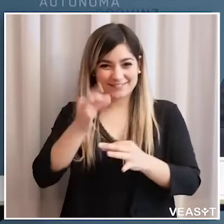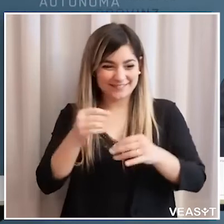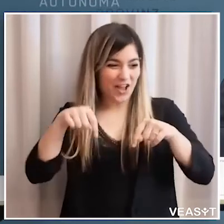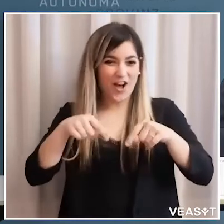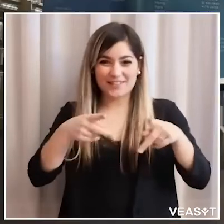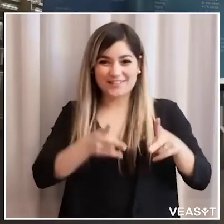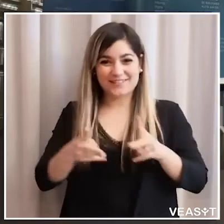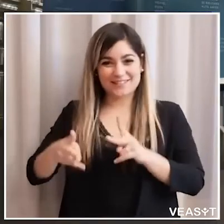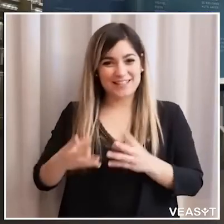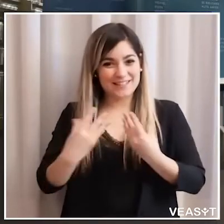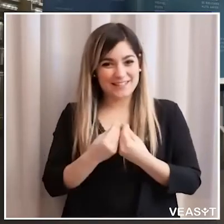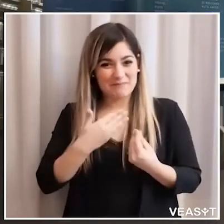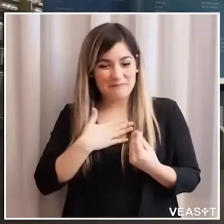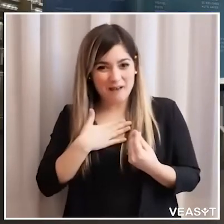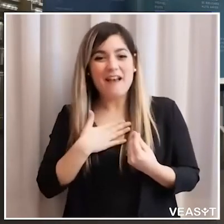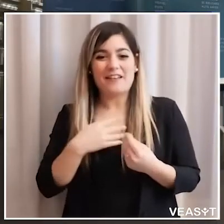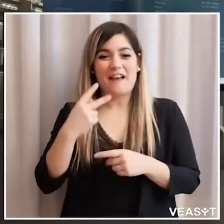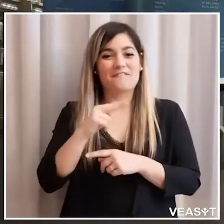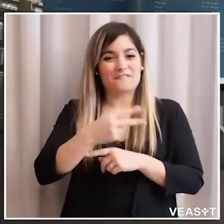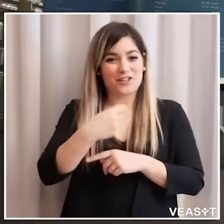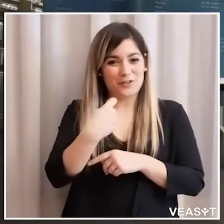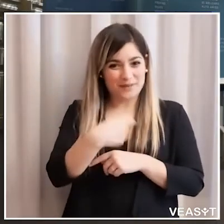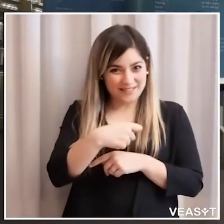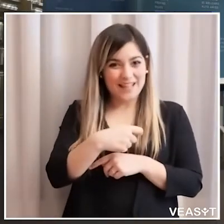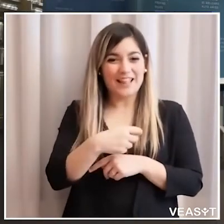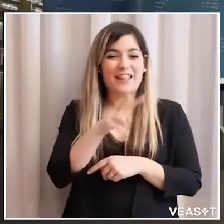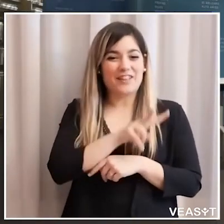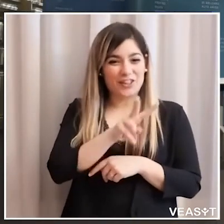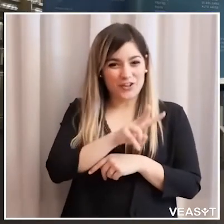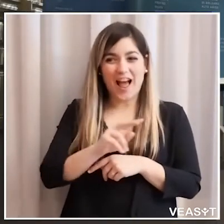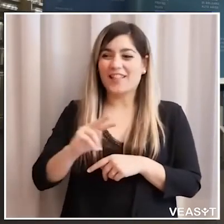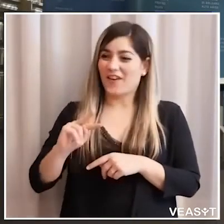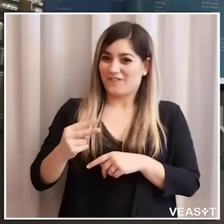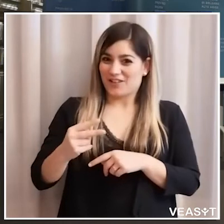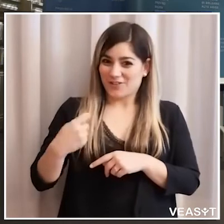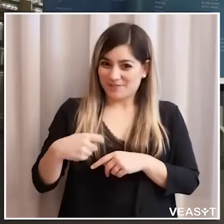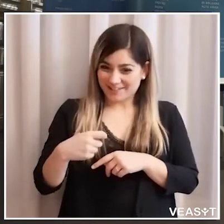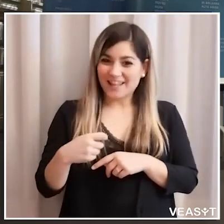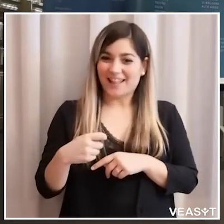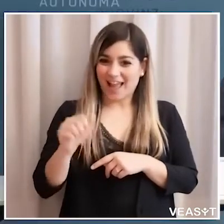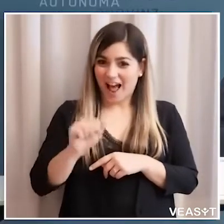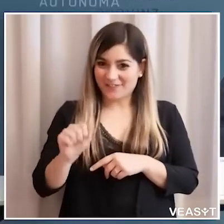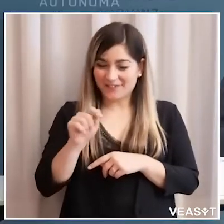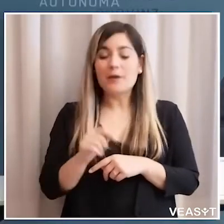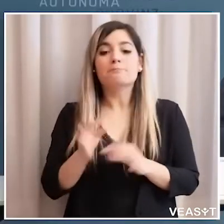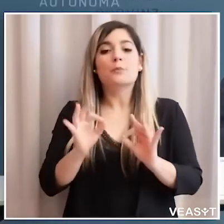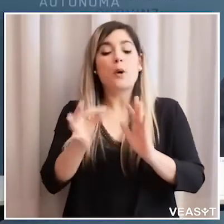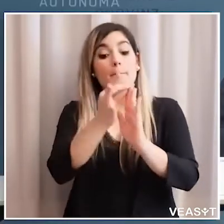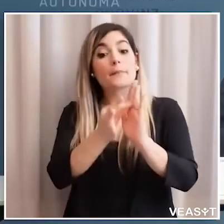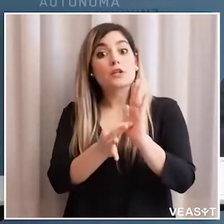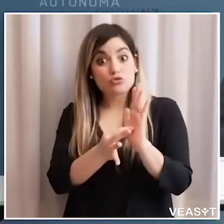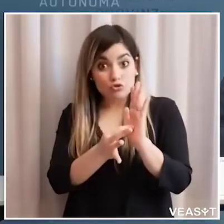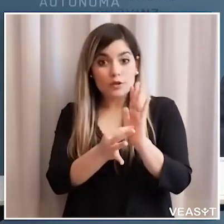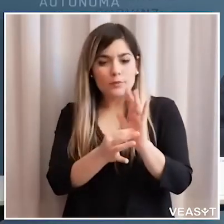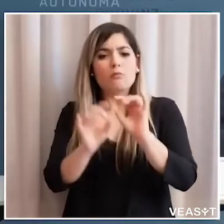seduti con me il vice presidente Giuliano Vettorato e vice presidente Daniel Alfred che il principio